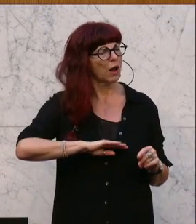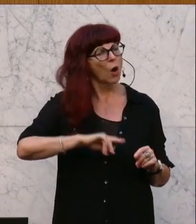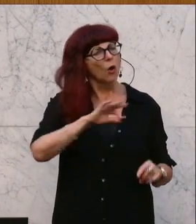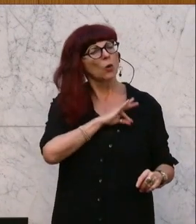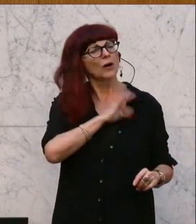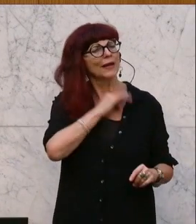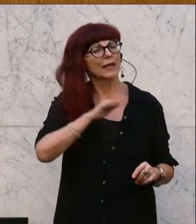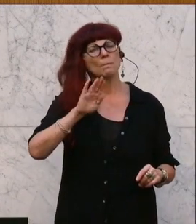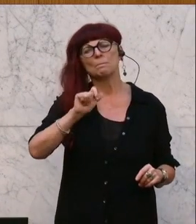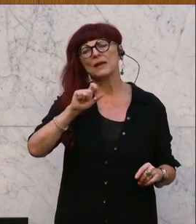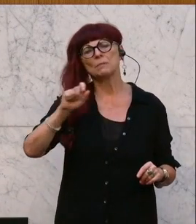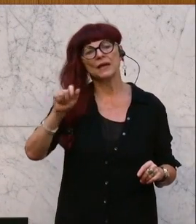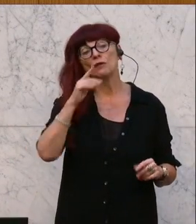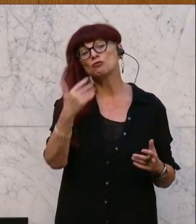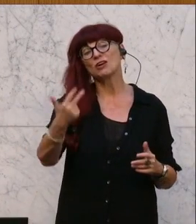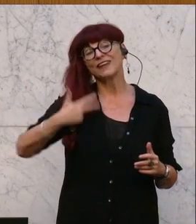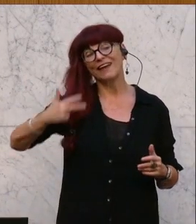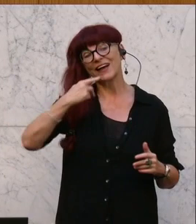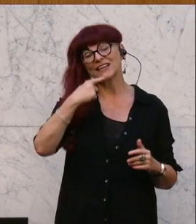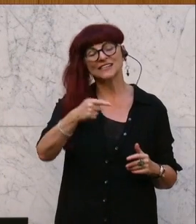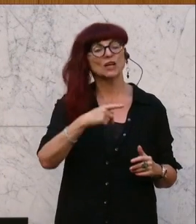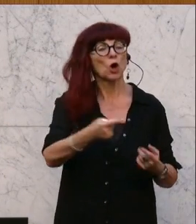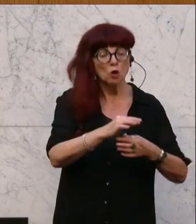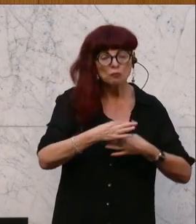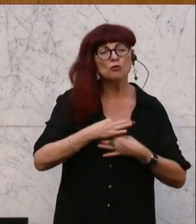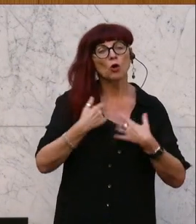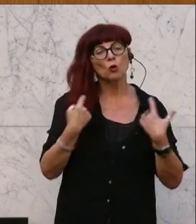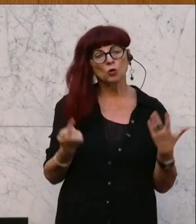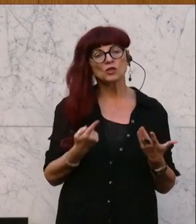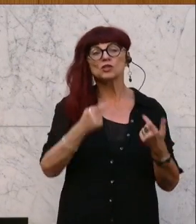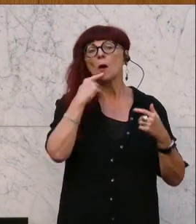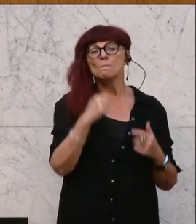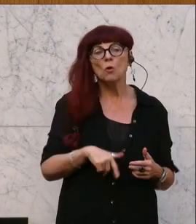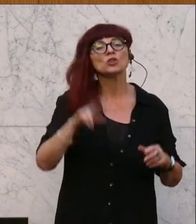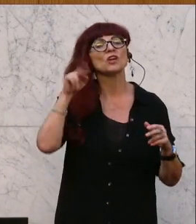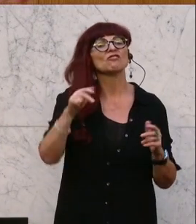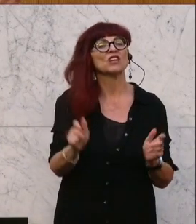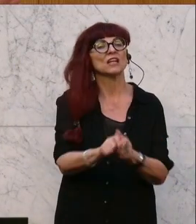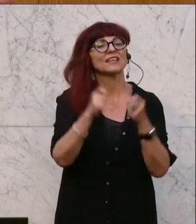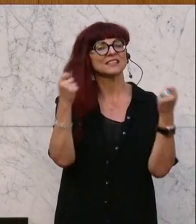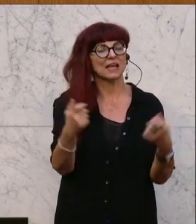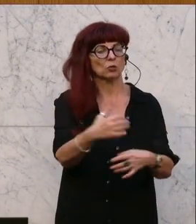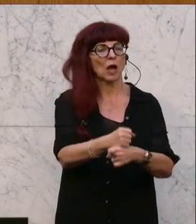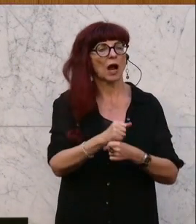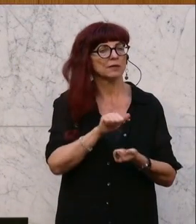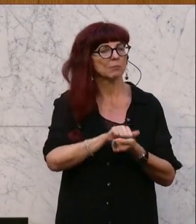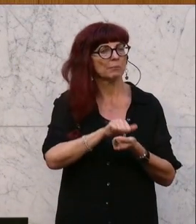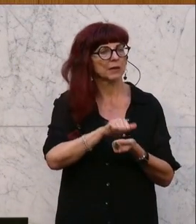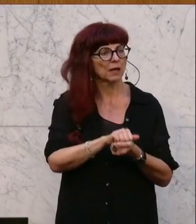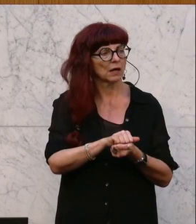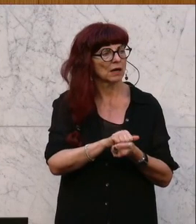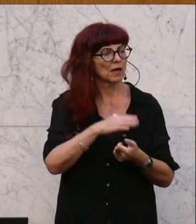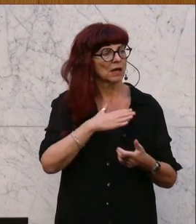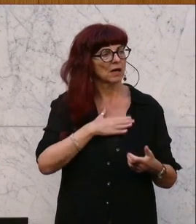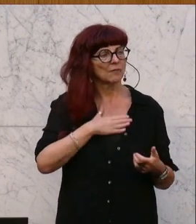uns geht es schon massiv darum, die Wiener Zeitung auf Papier zu erhalten. Gemäß dem Motto, was interessiert mich mein